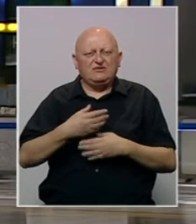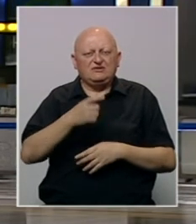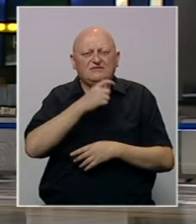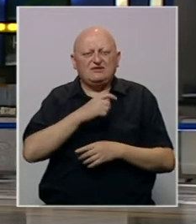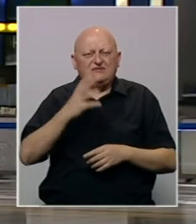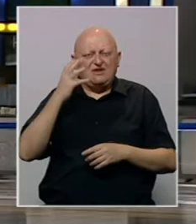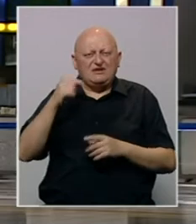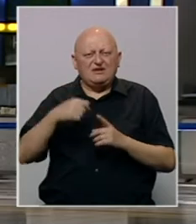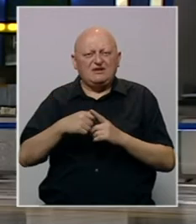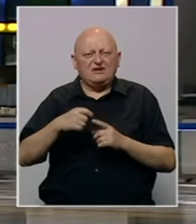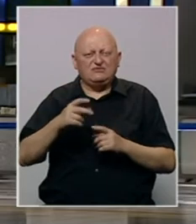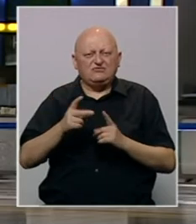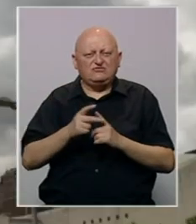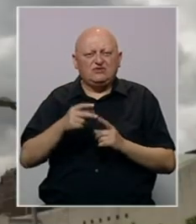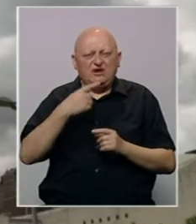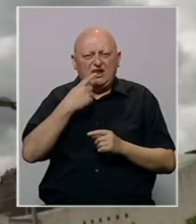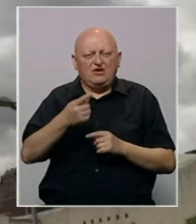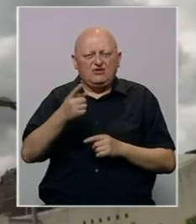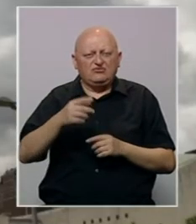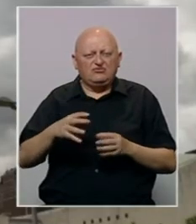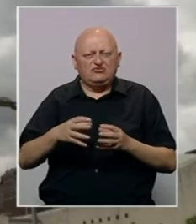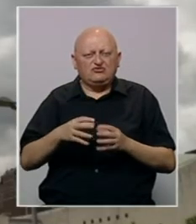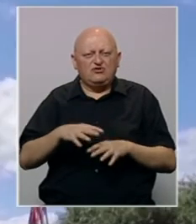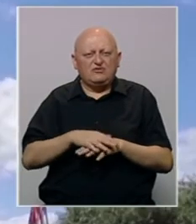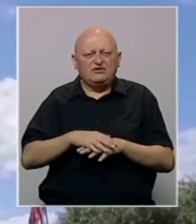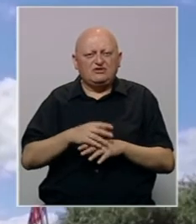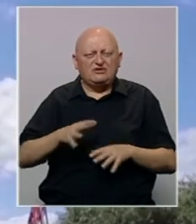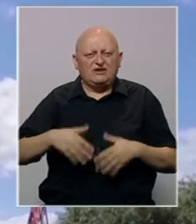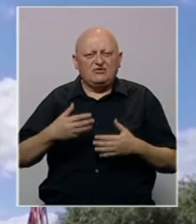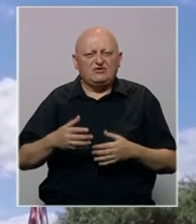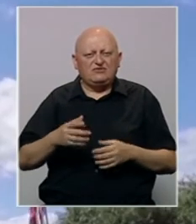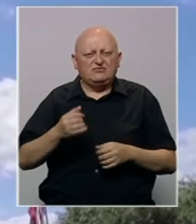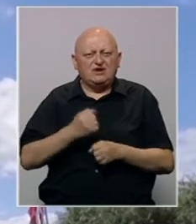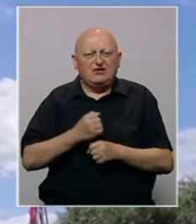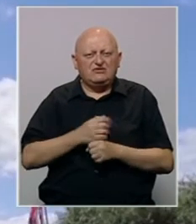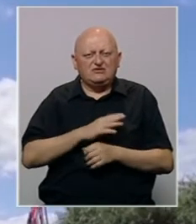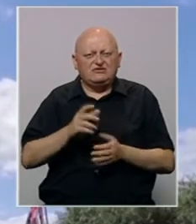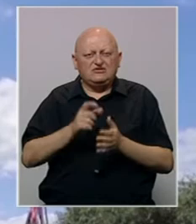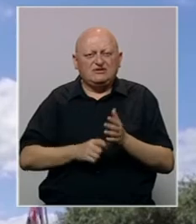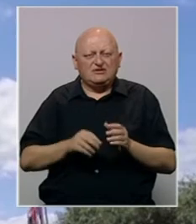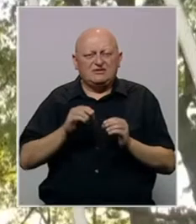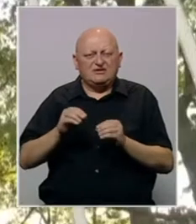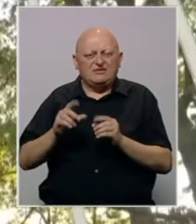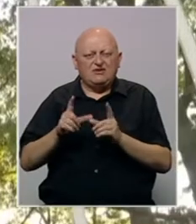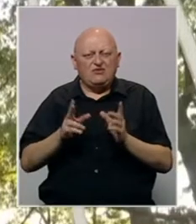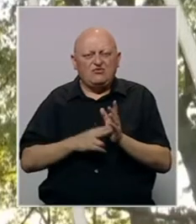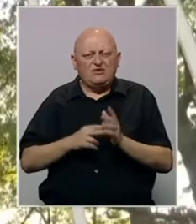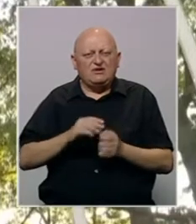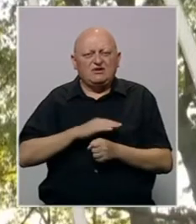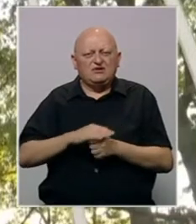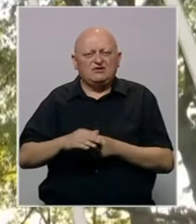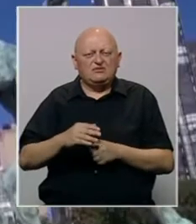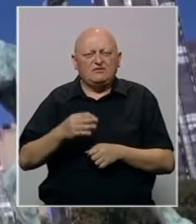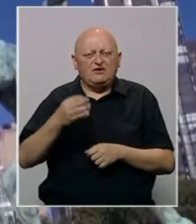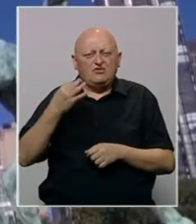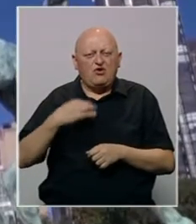Zvaničnik vlade Kine, Zhang Yun, naveo je na istoj društvenoj mreži raduje bliskom radu sa svim članicama Savjeta i UENA